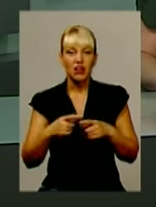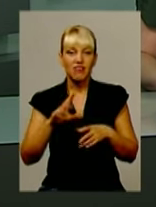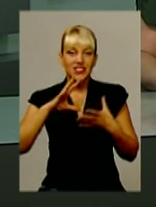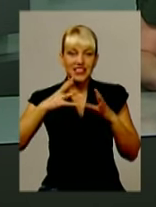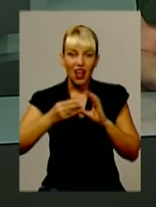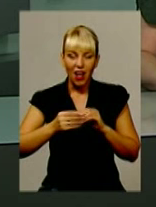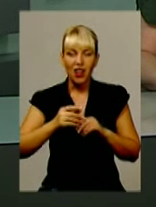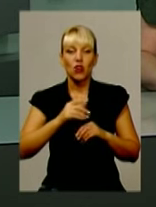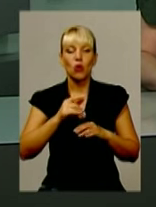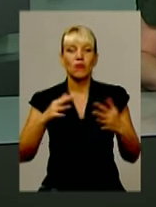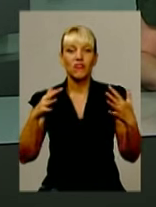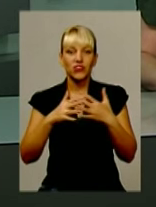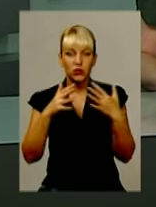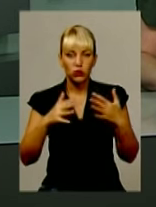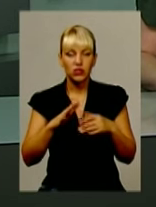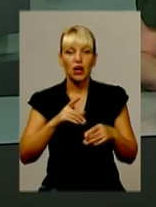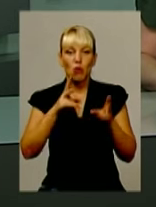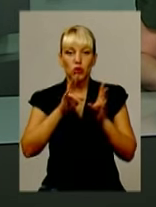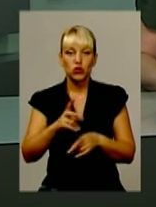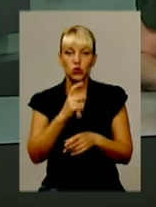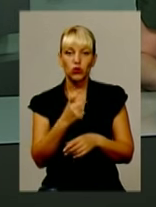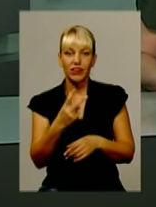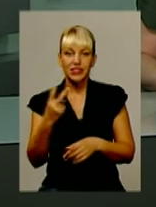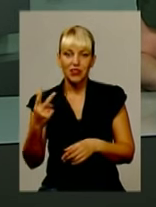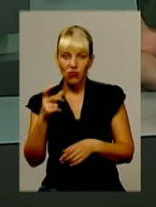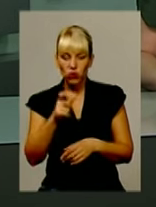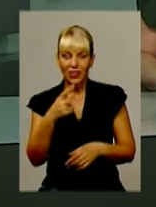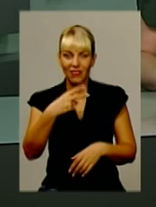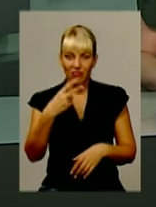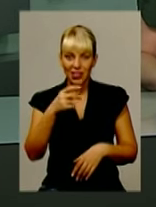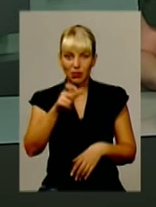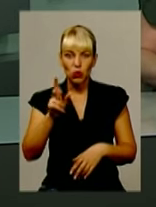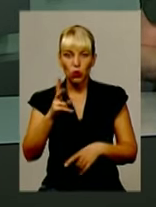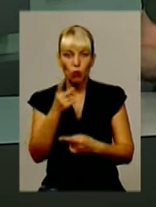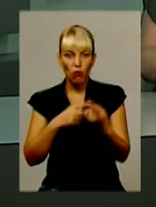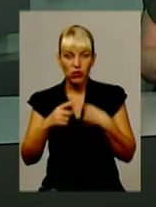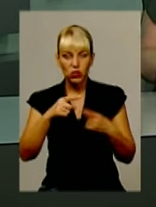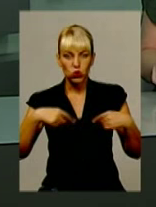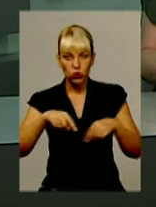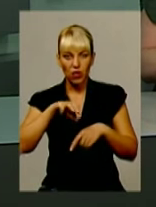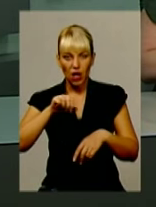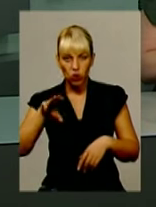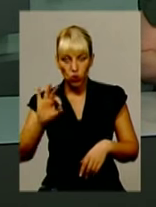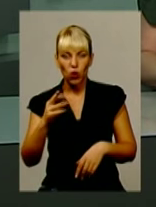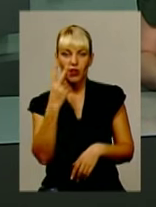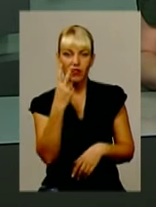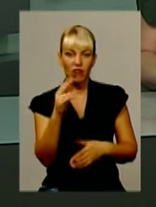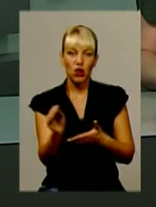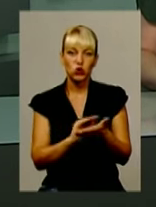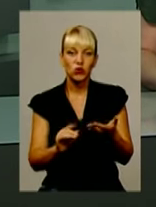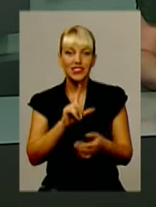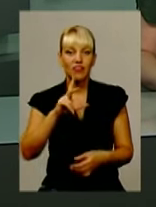Радою тогодні постраждали 122 особи. Серед них 20 бійців, які повернулися з АТО, і два журналісти з Франції.